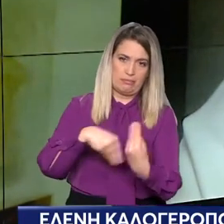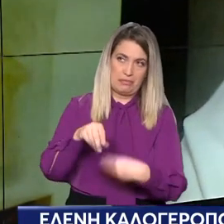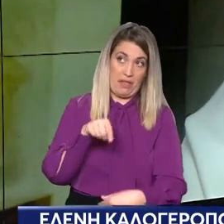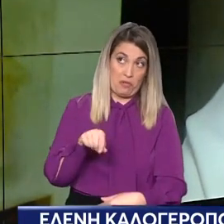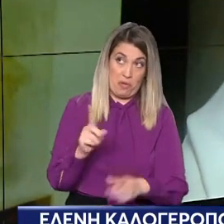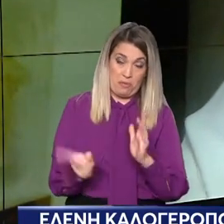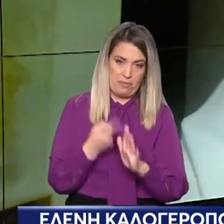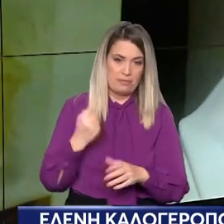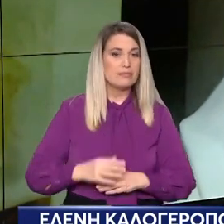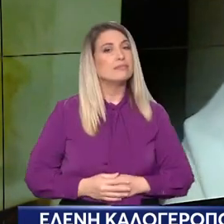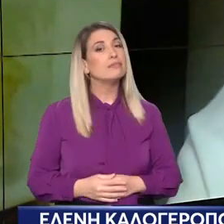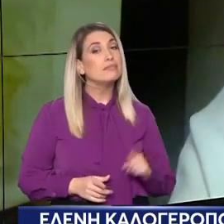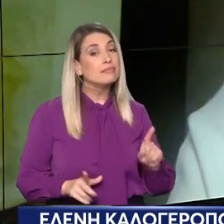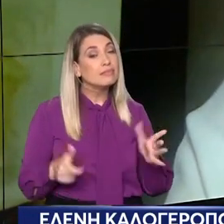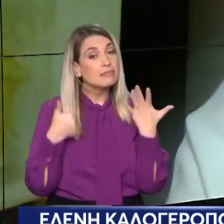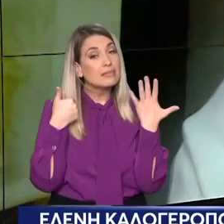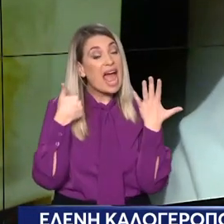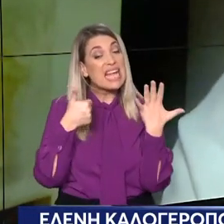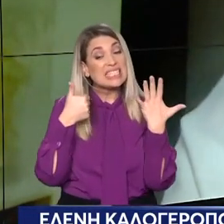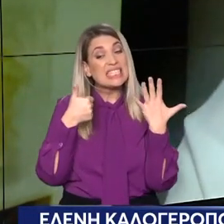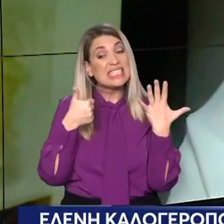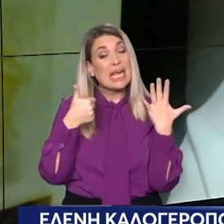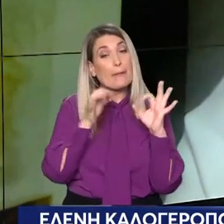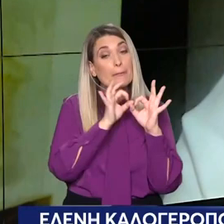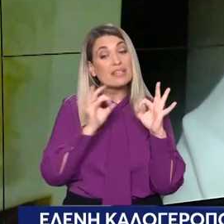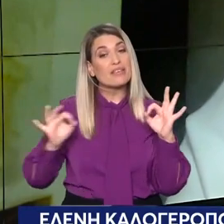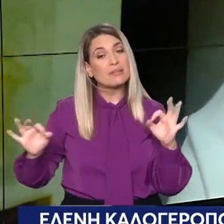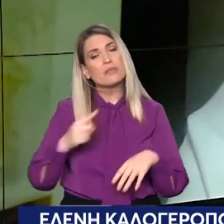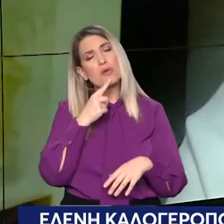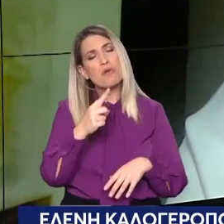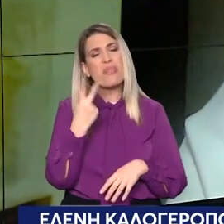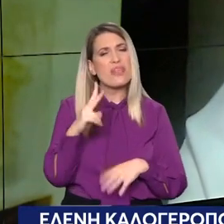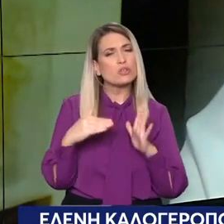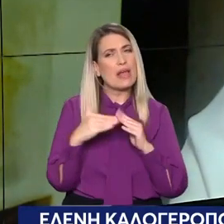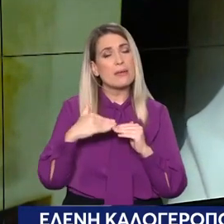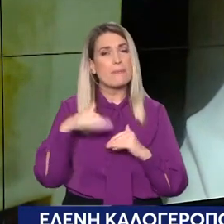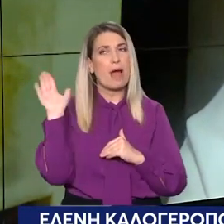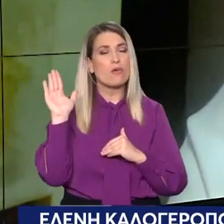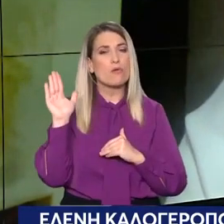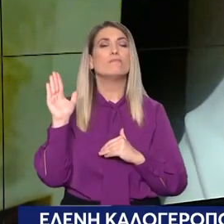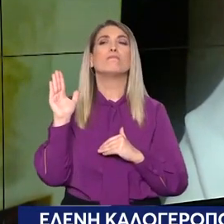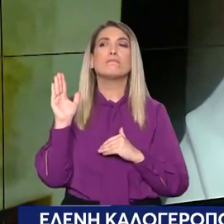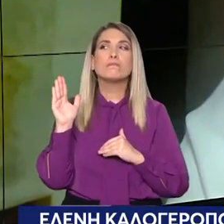Εξαψήφιο ρυθμό, μάλιστα, Νίκο μου. Εγώ θα σου έλεγα πάνω από 200.000. Δηλαδή,